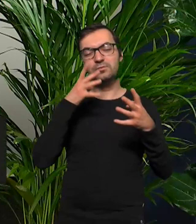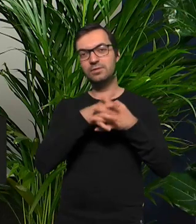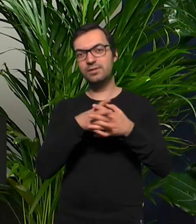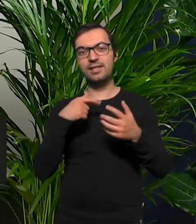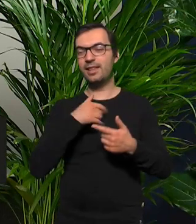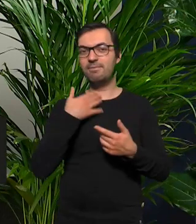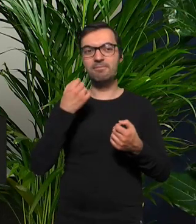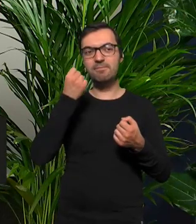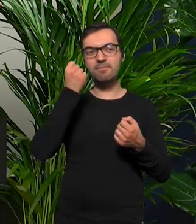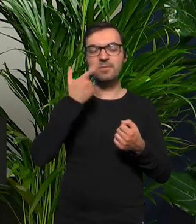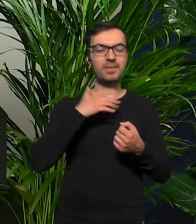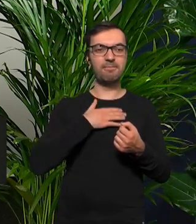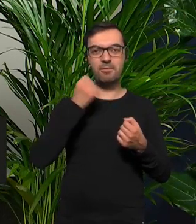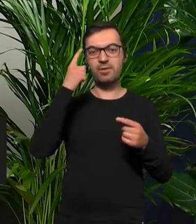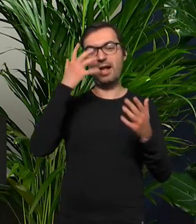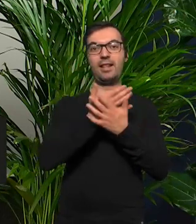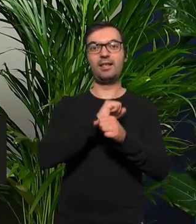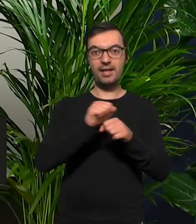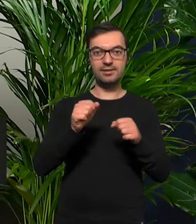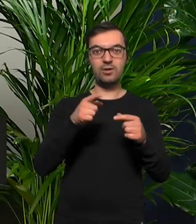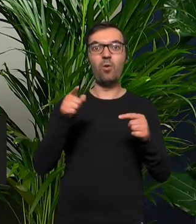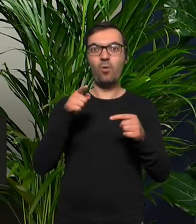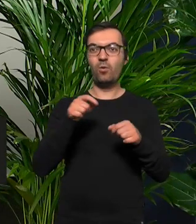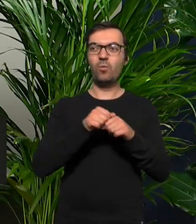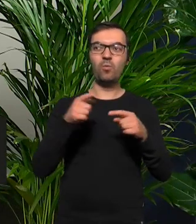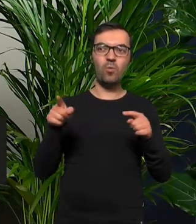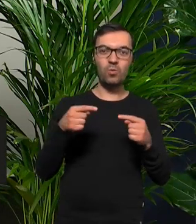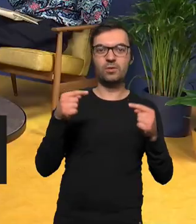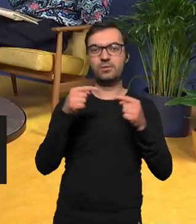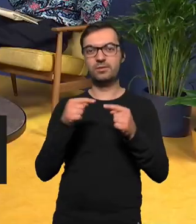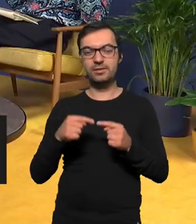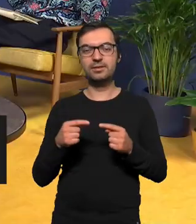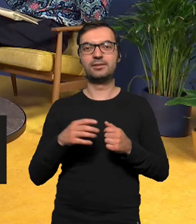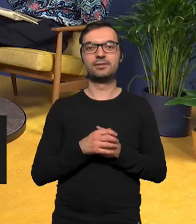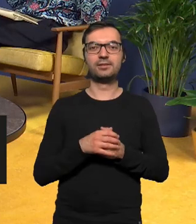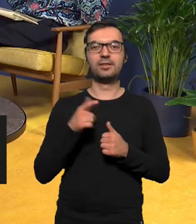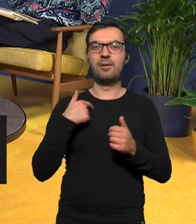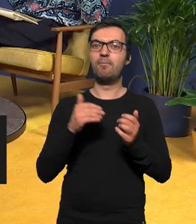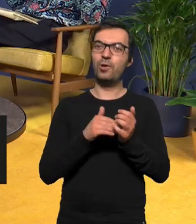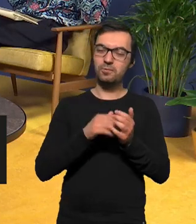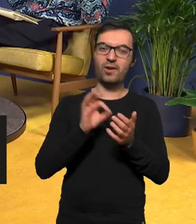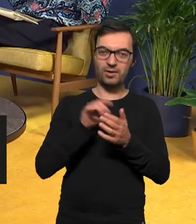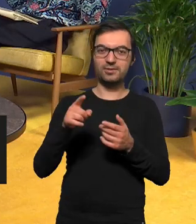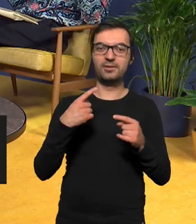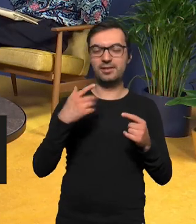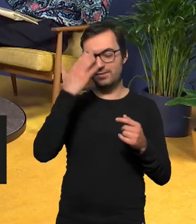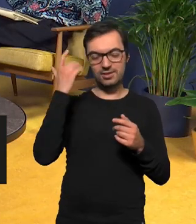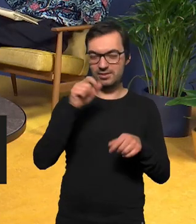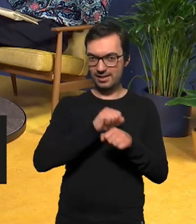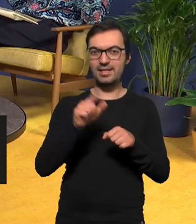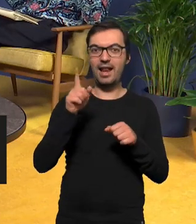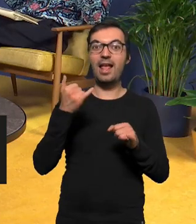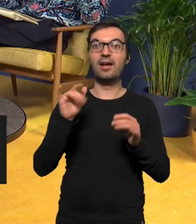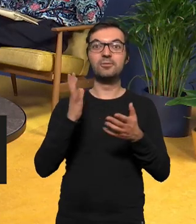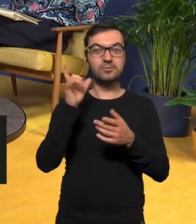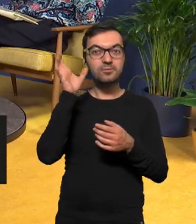nie mam pomysłu i nawet kiedy to się dzieje to się okazuje o tutaj jest stat właśnie z internetu że tego potrzebowałam nie wiedziałam że to istnieje ale kiedy to się